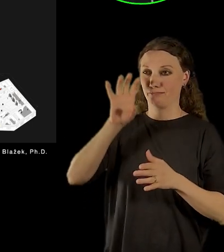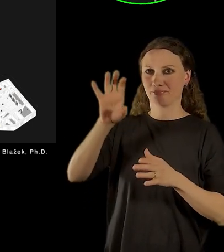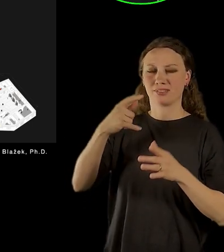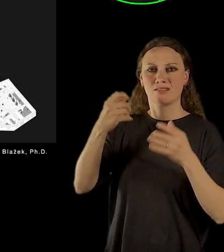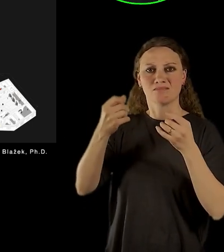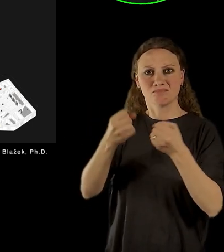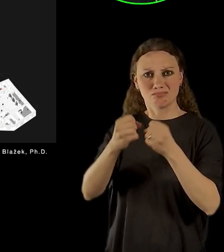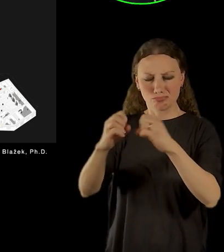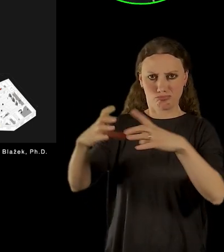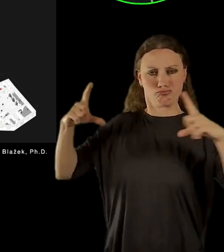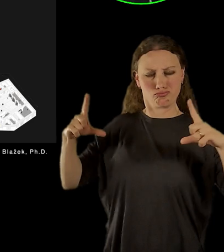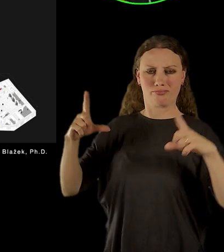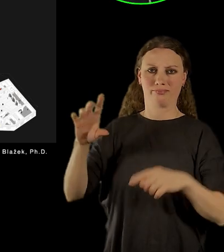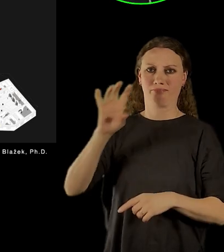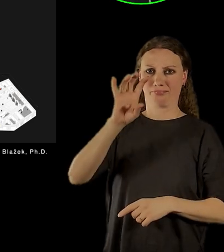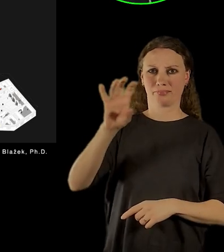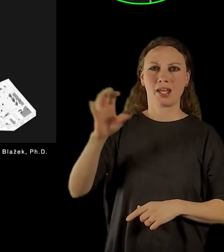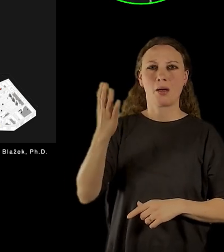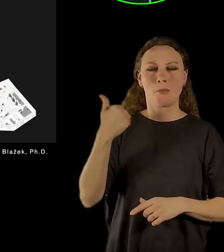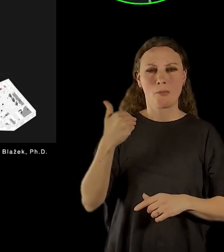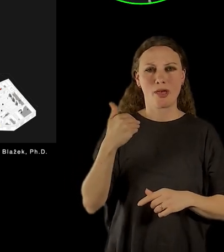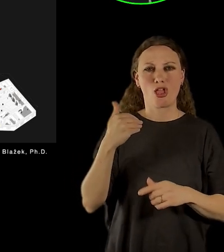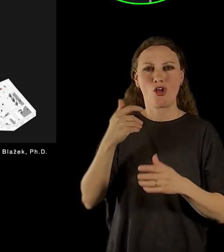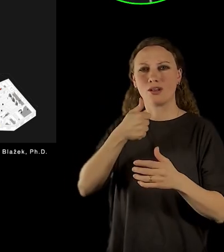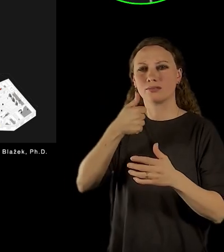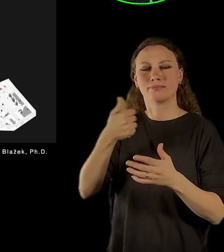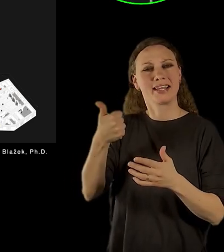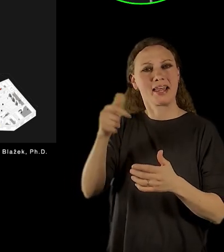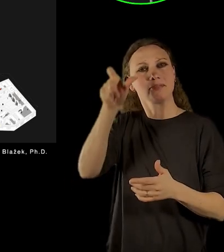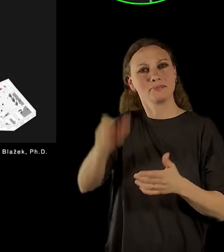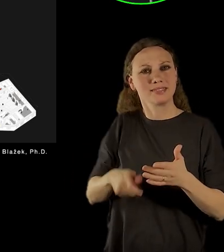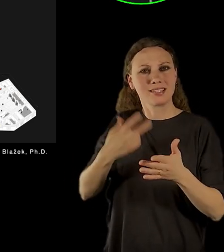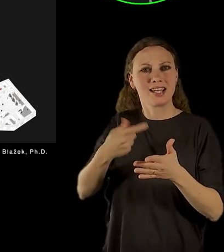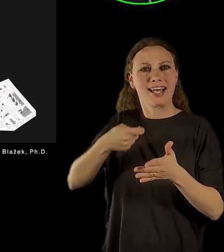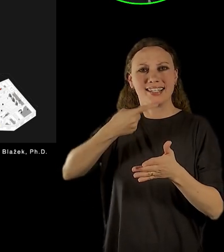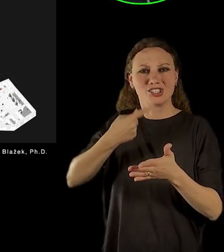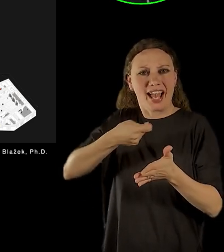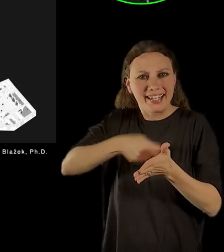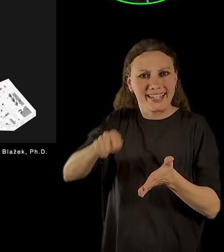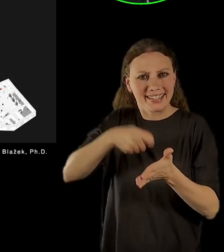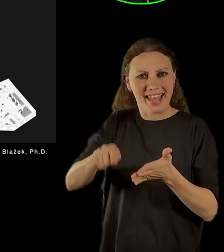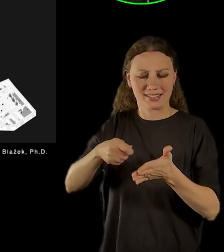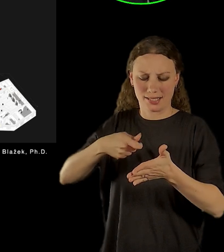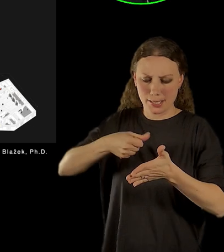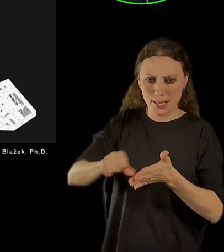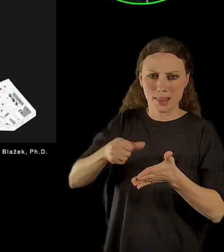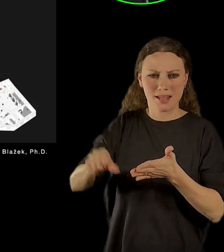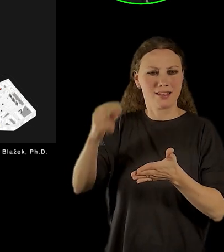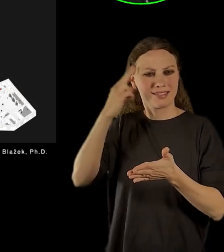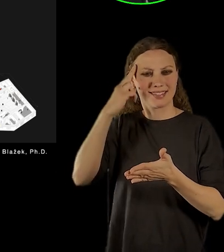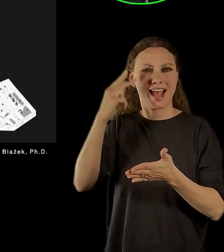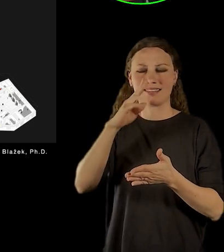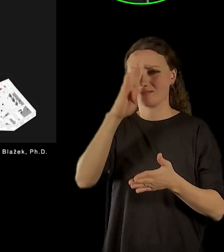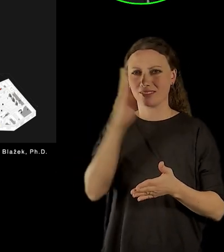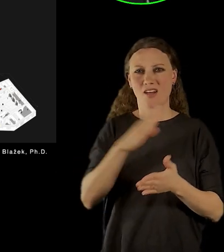jmenová se šmět ritec, který vyril známku, kterou jistě všichni znáte, je to